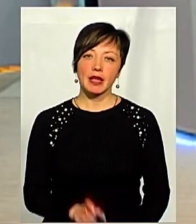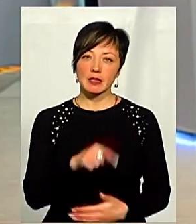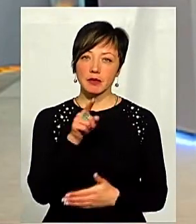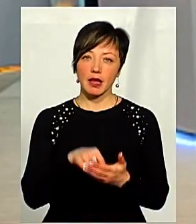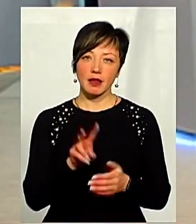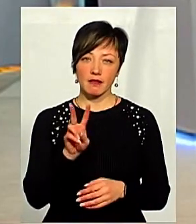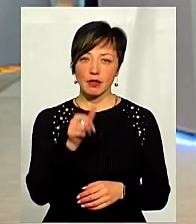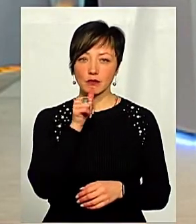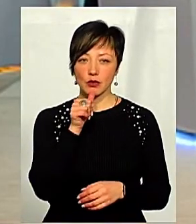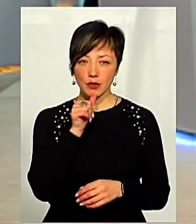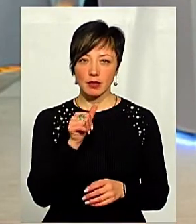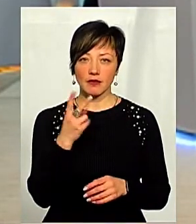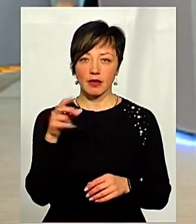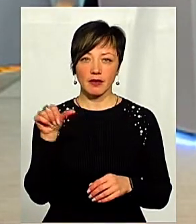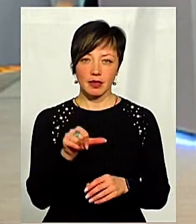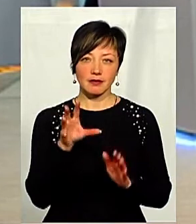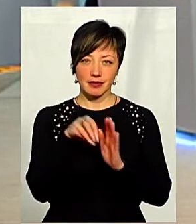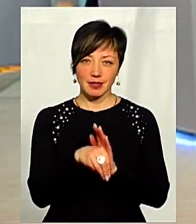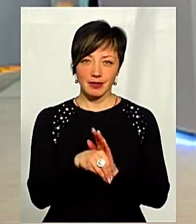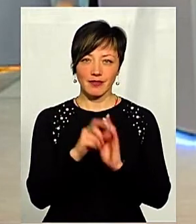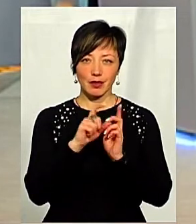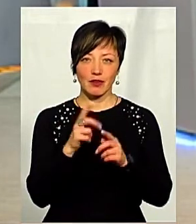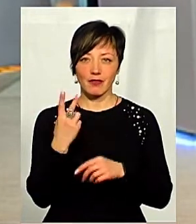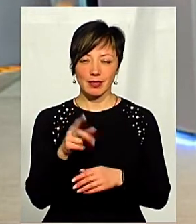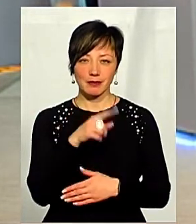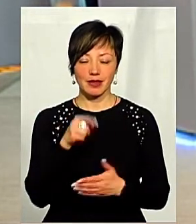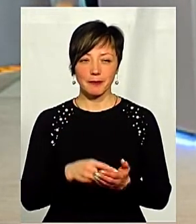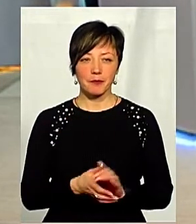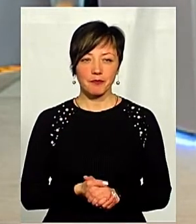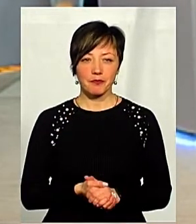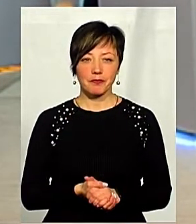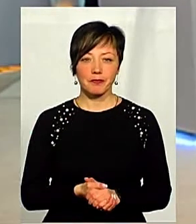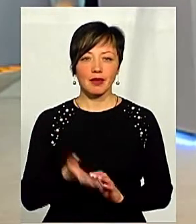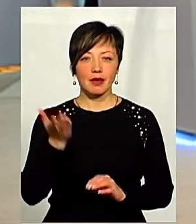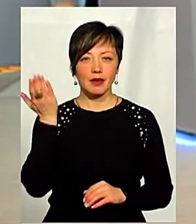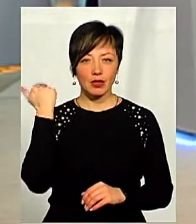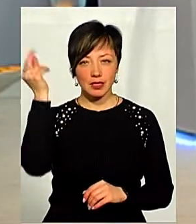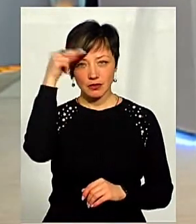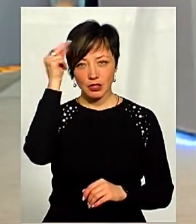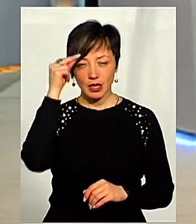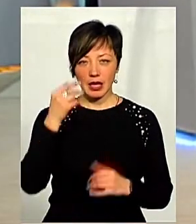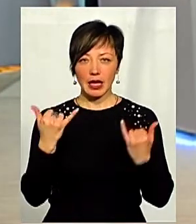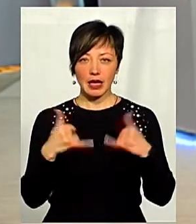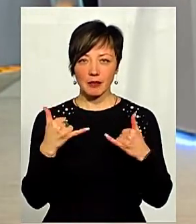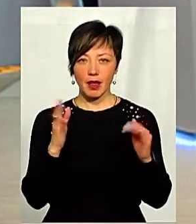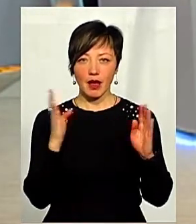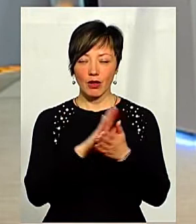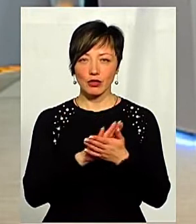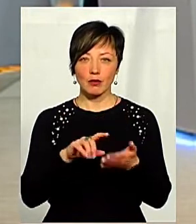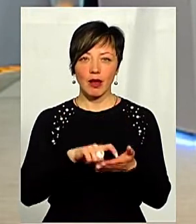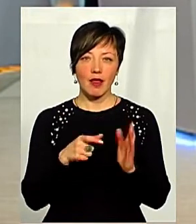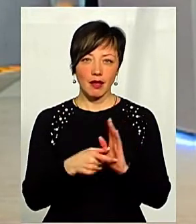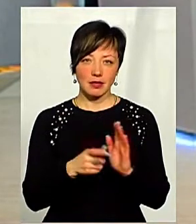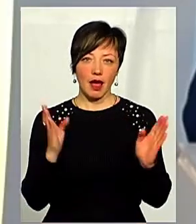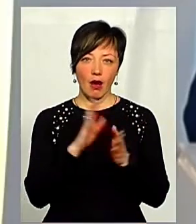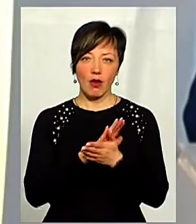Запитання два, але спробуйте, будь ласка, в дві хвилини втиснути і відповіді на два запитання. Ви знаєте, я колись навчався в хіміко-екологічному класі, для мене